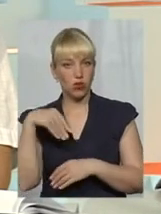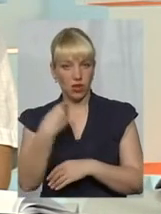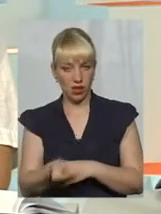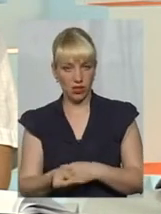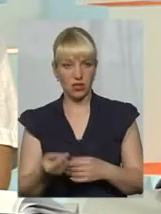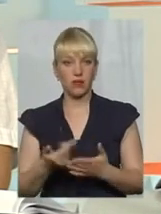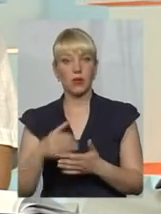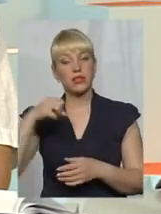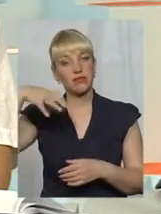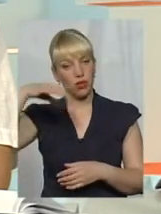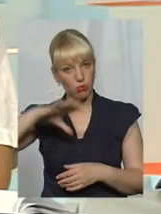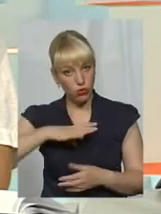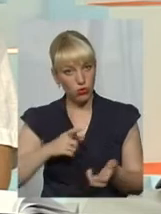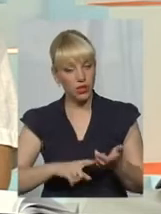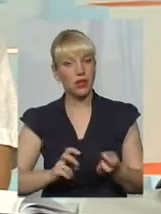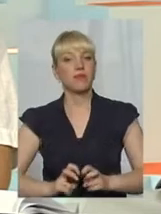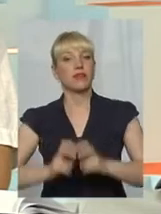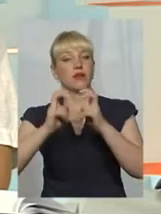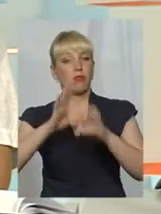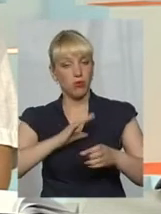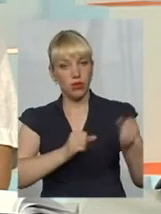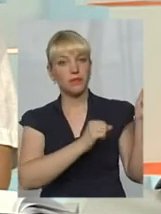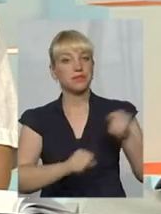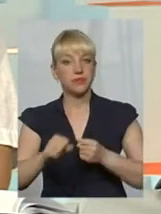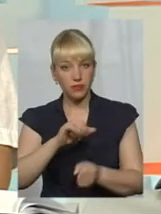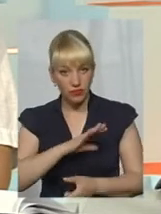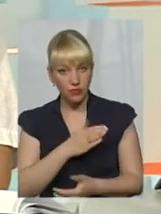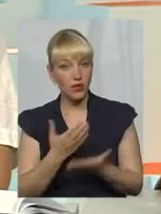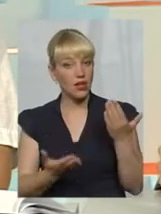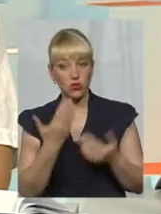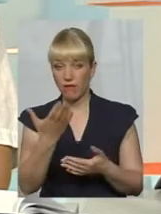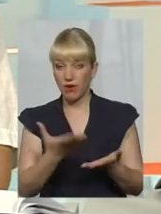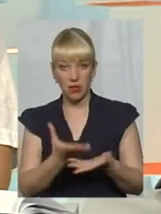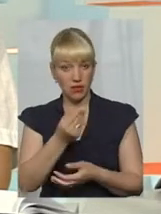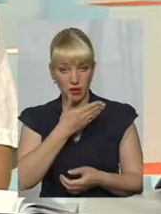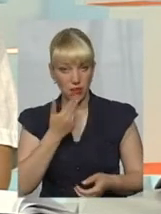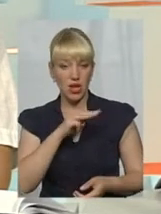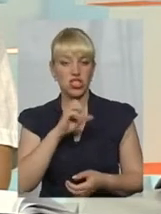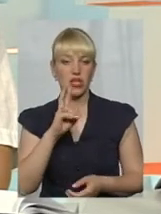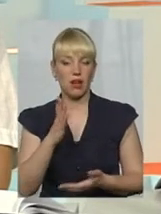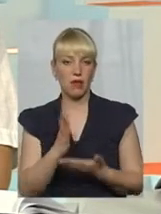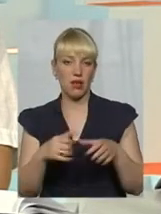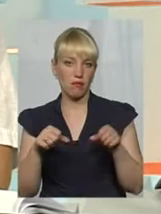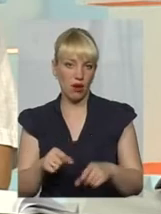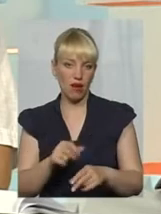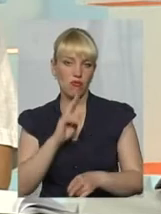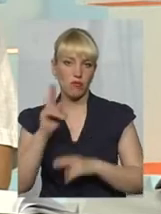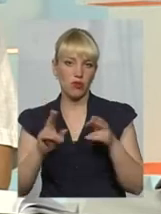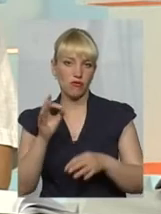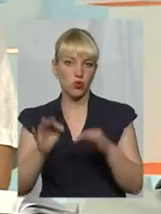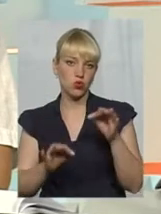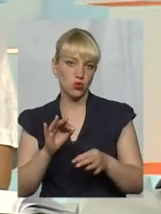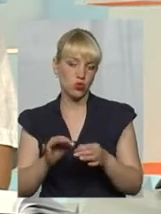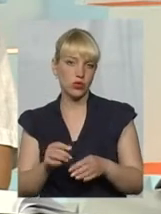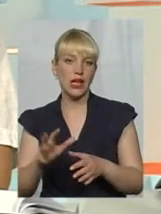світилось під їзді, ліфти їздили, двірник прибирав. Якщо ви не сплатите, жек має право подавати на вас суд і стягувати